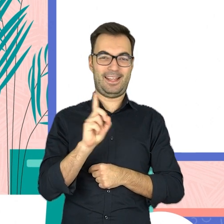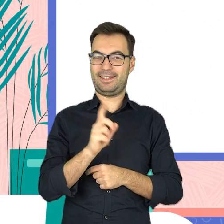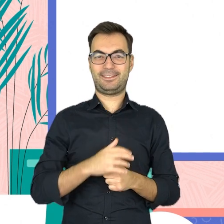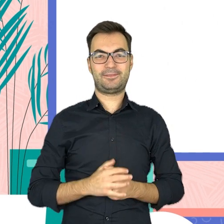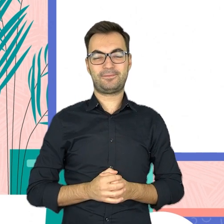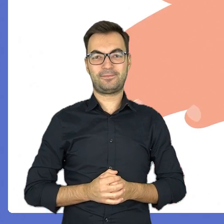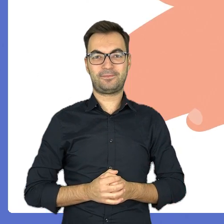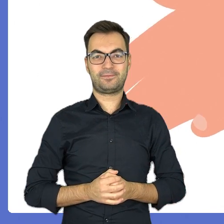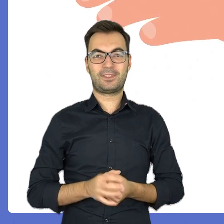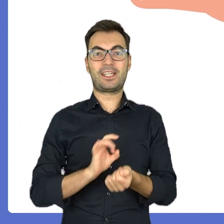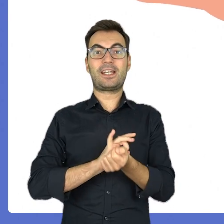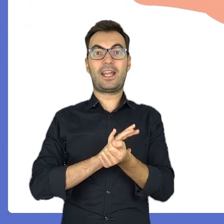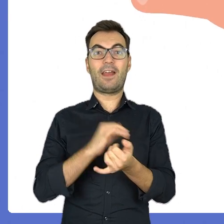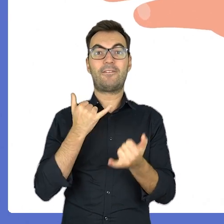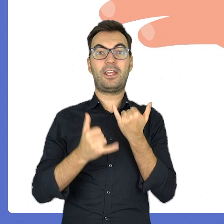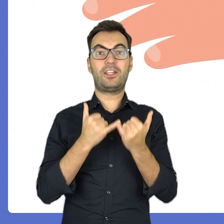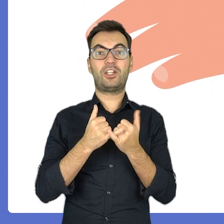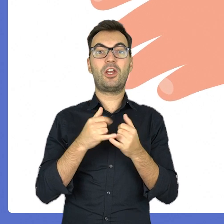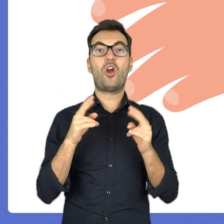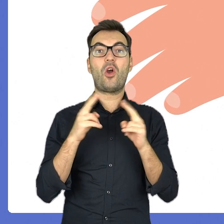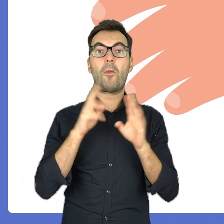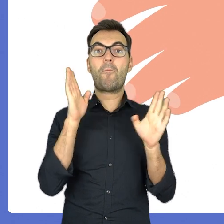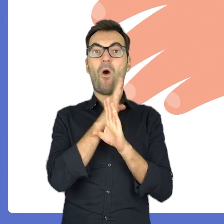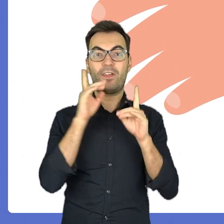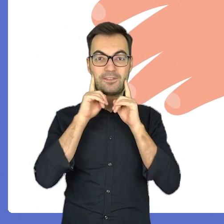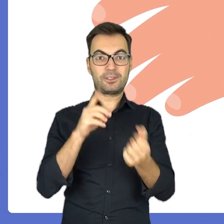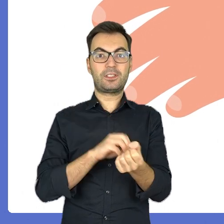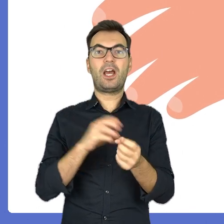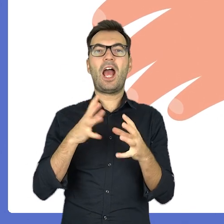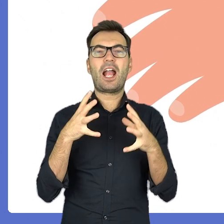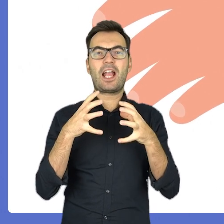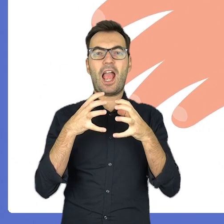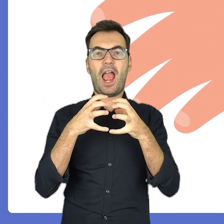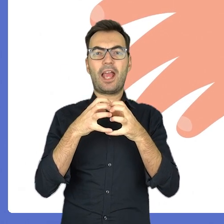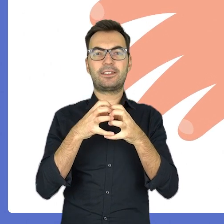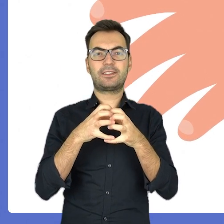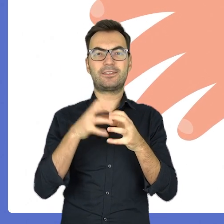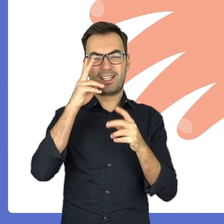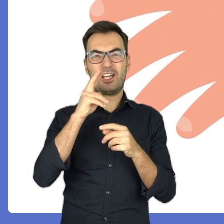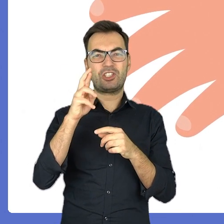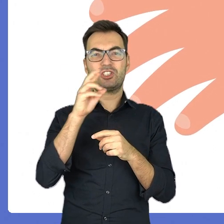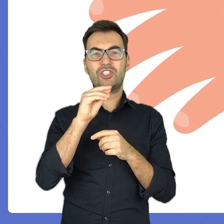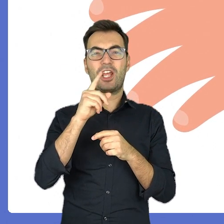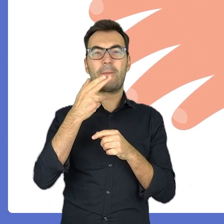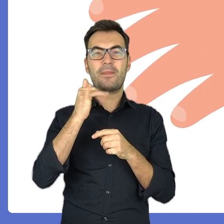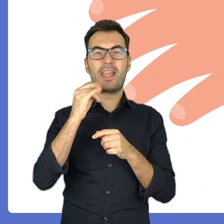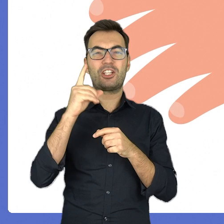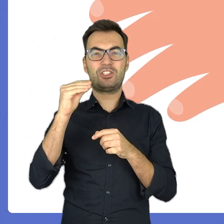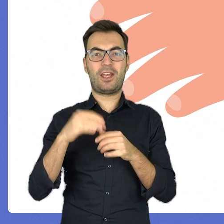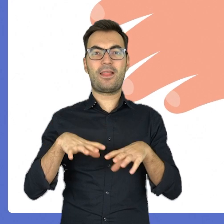woda. Krew przy zetknięciu z powietrzem zaczyna gęstnieć i mówimy wtedy, że krzepnie.